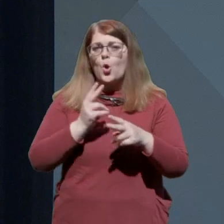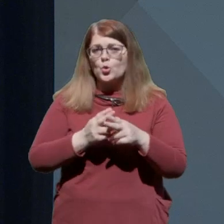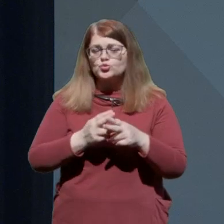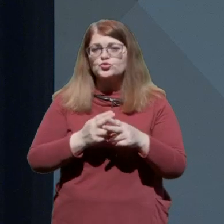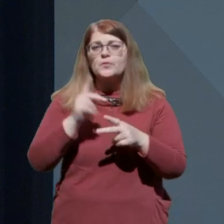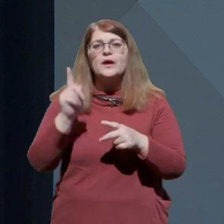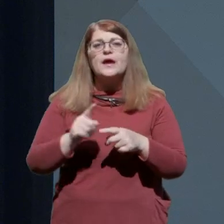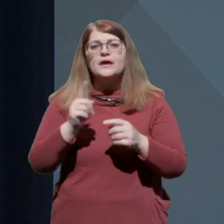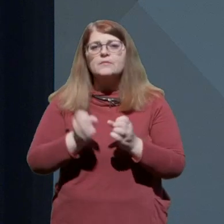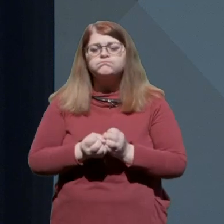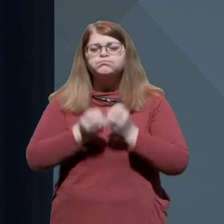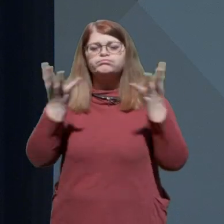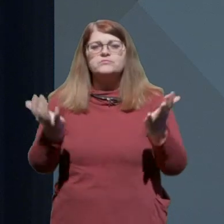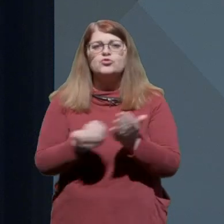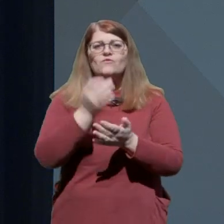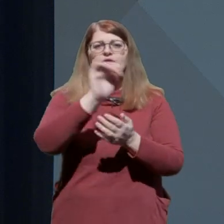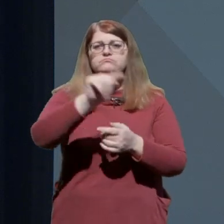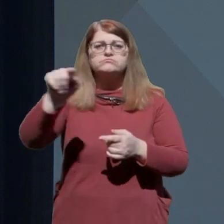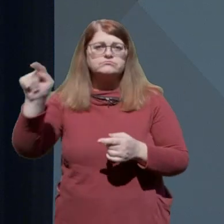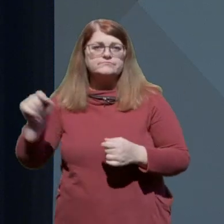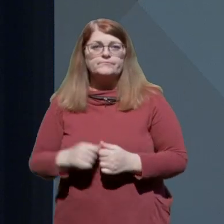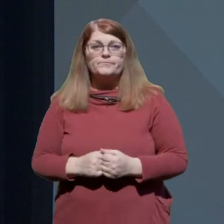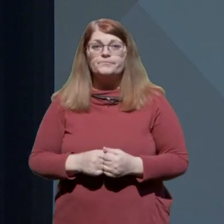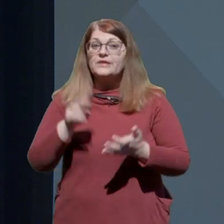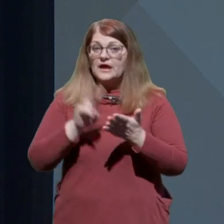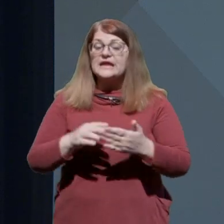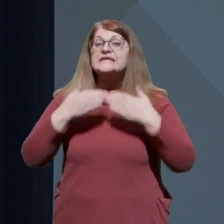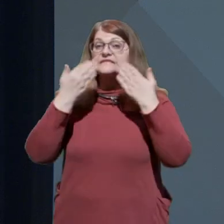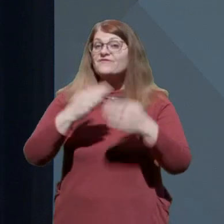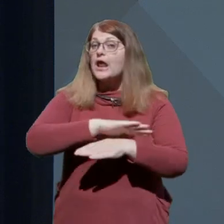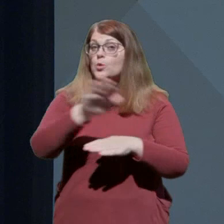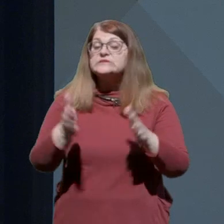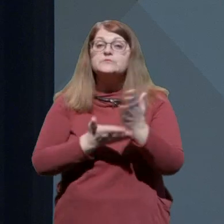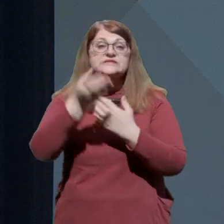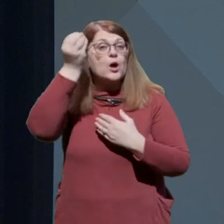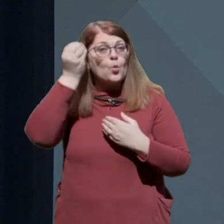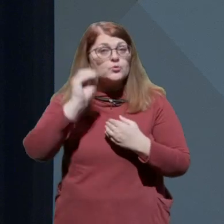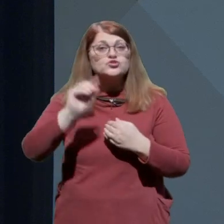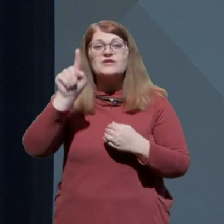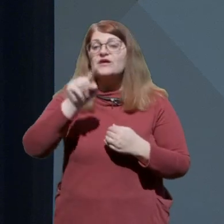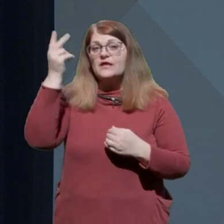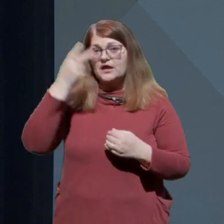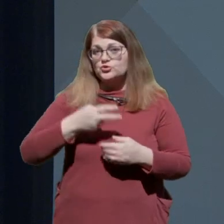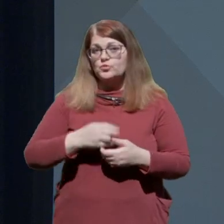izbruha novih žarišč. Res hvala vsem za upoštevanje in razumevanje.